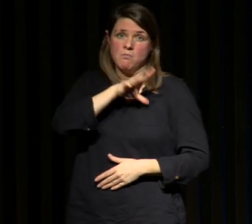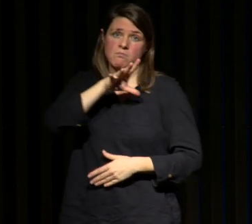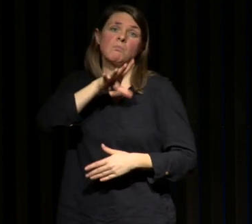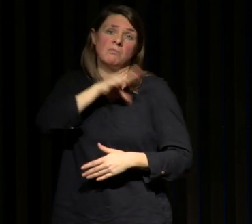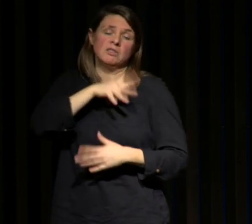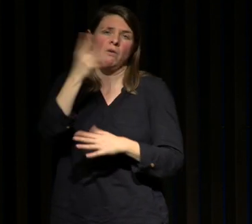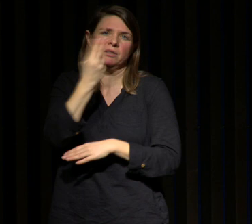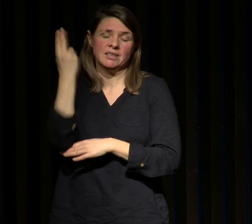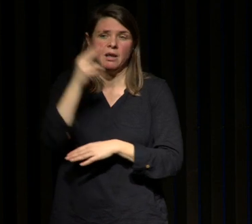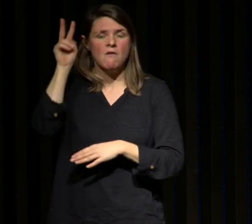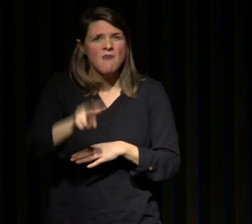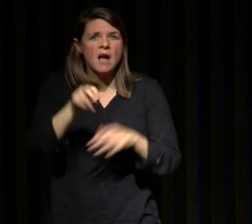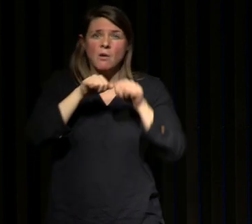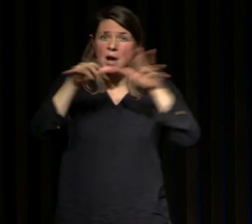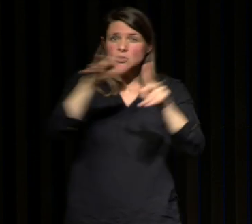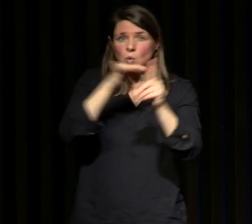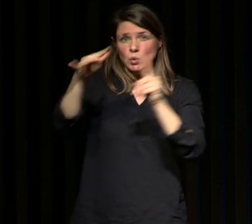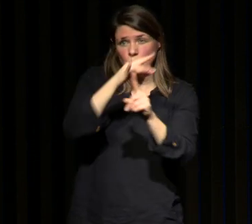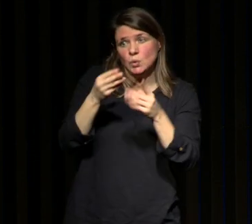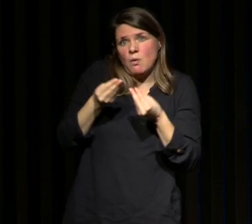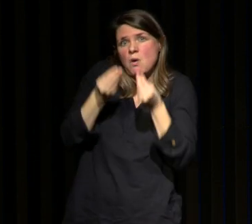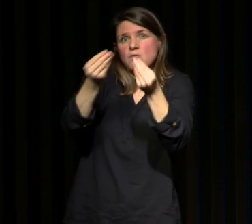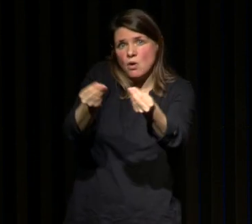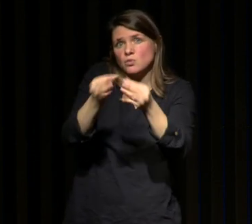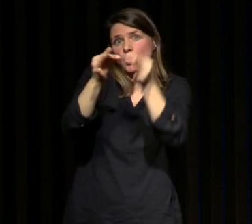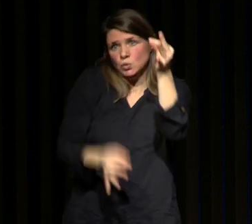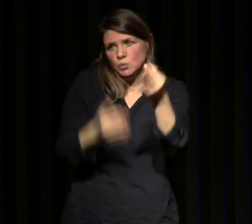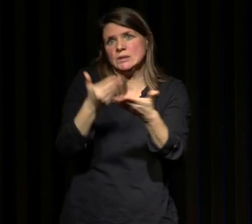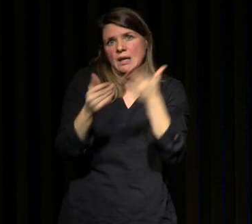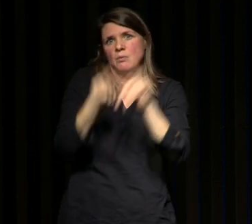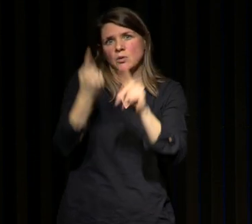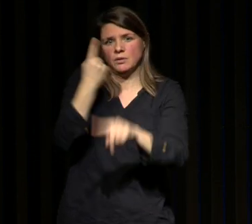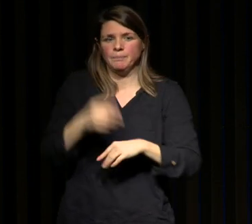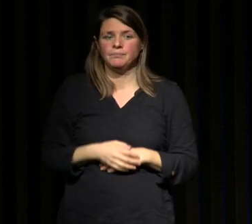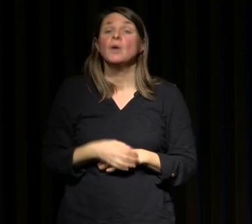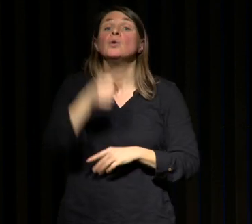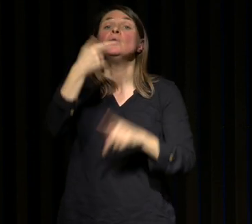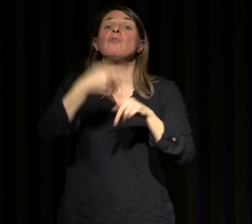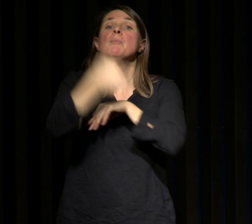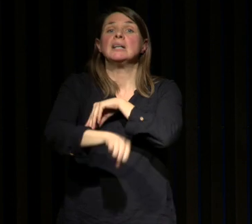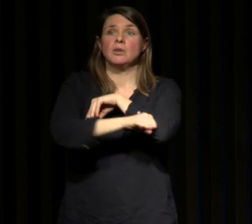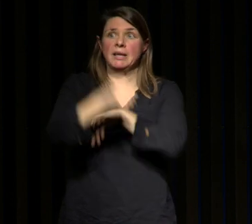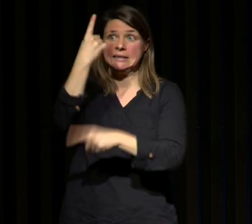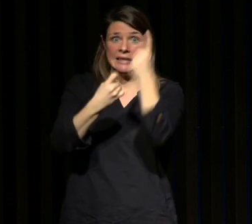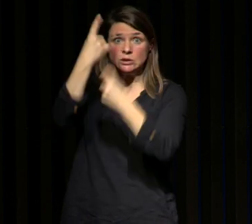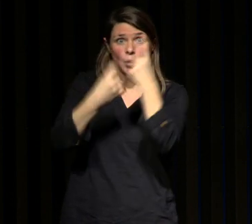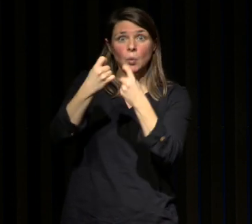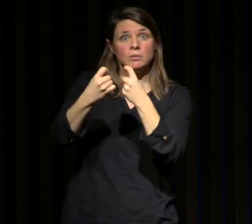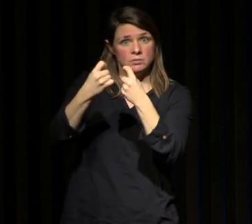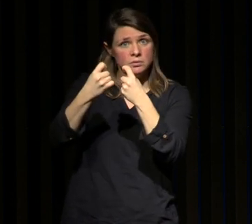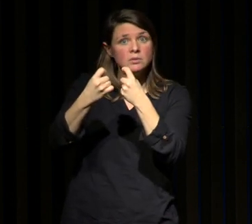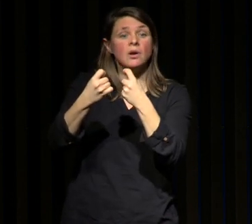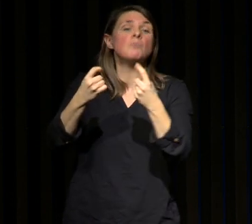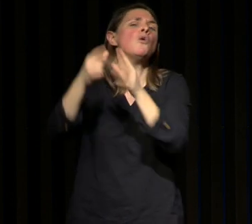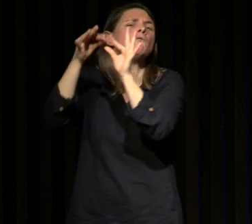les réseaux sociaux pour vous amener des solutions et des réponses donc toutes les semaines je reçois des questions qui ont trait ou pas d'ailleurs à mon